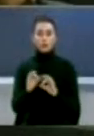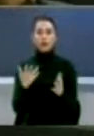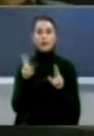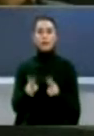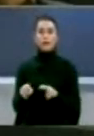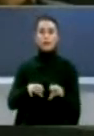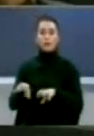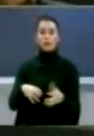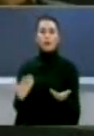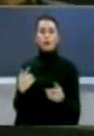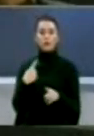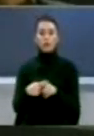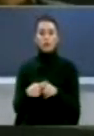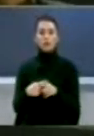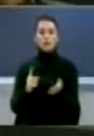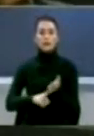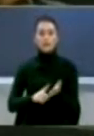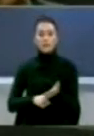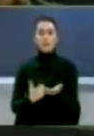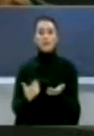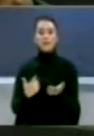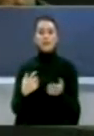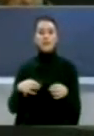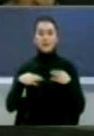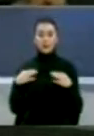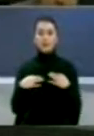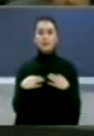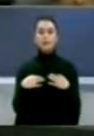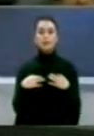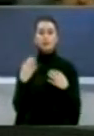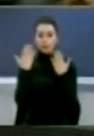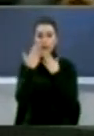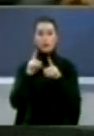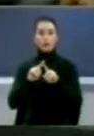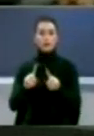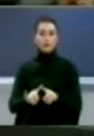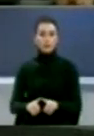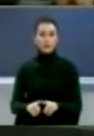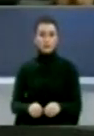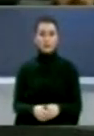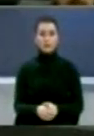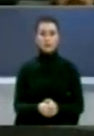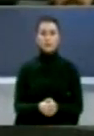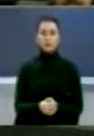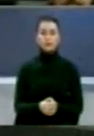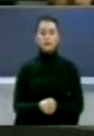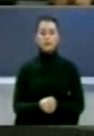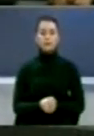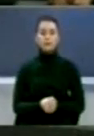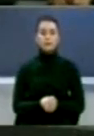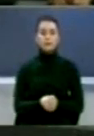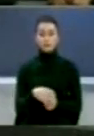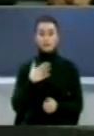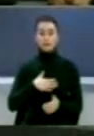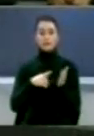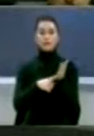punëtorve dhe organizimit sindikal, shëndetsia dhe ambienti, arsimi dhe kultura Për këtë arsujë do të përmen vëtëm disa